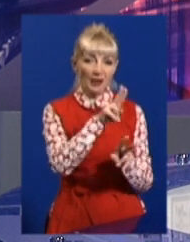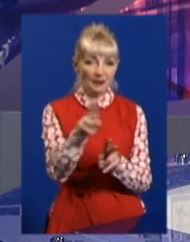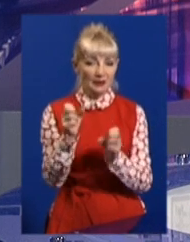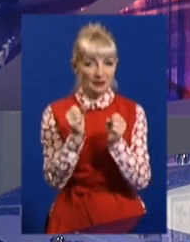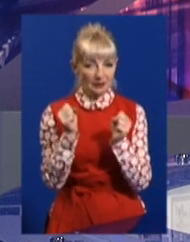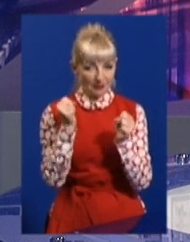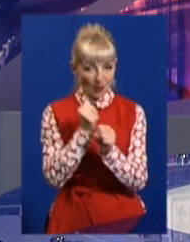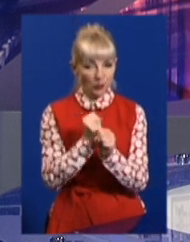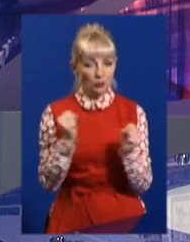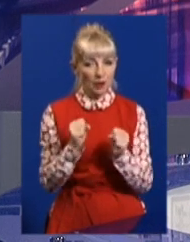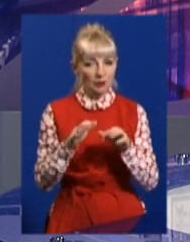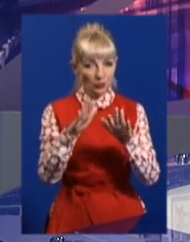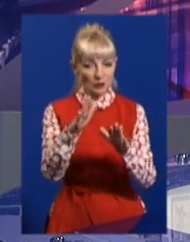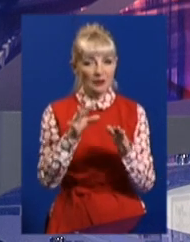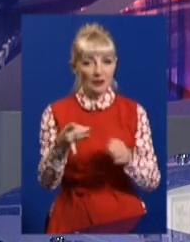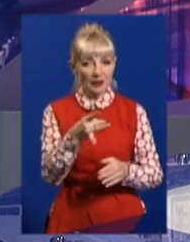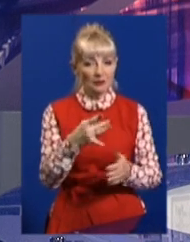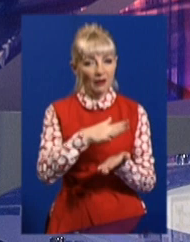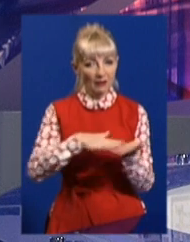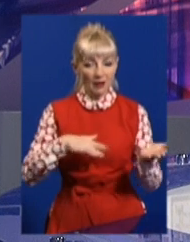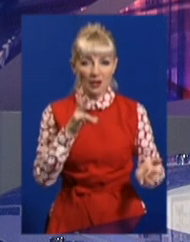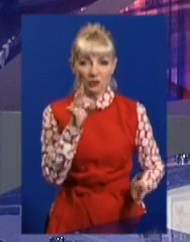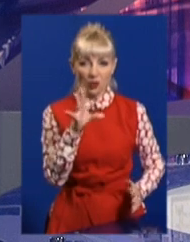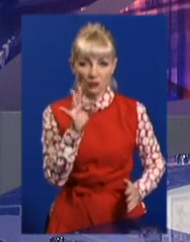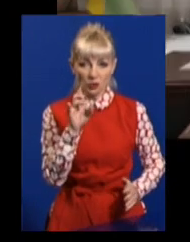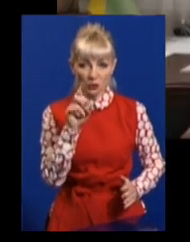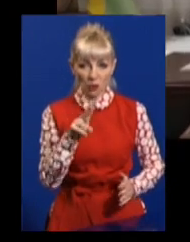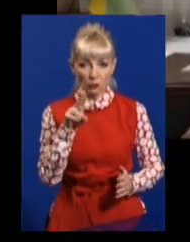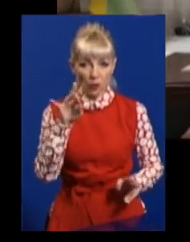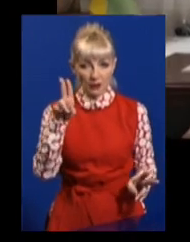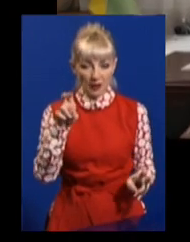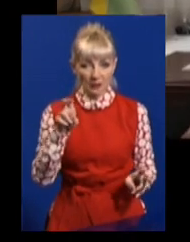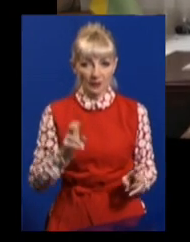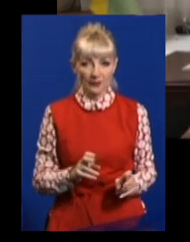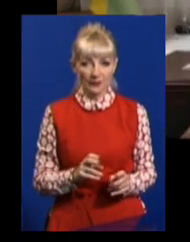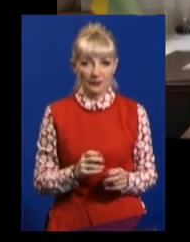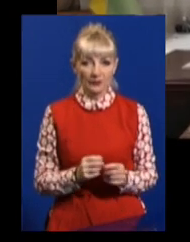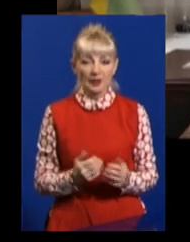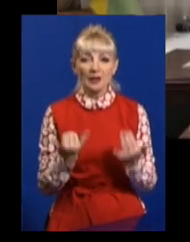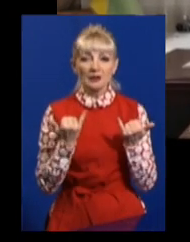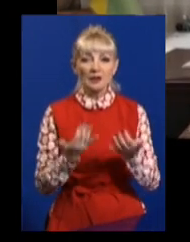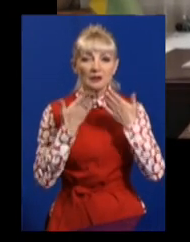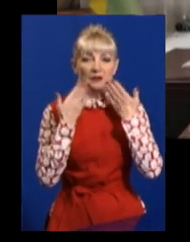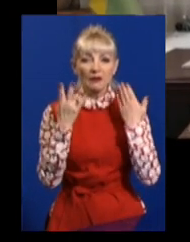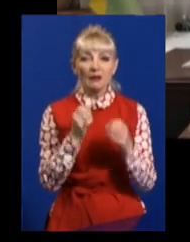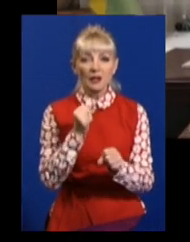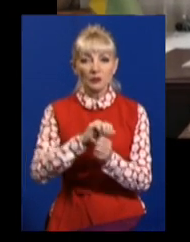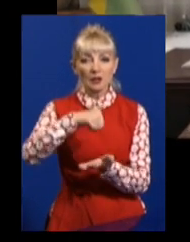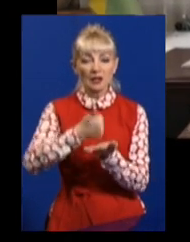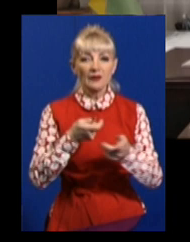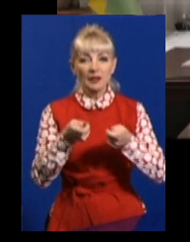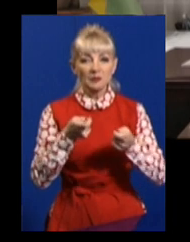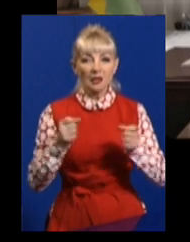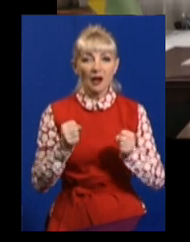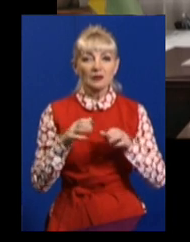Холодногірського району. Далі по темі Олександра Новосел. На час відсутності на роботі голови адміністрації